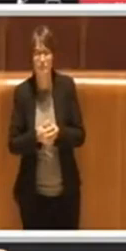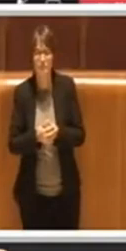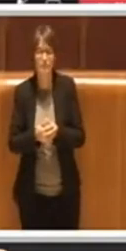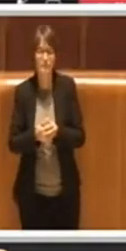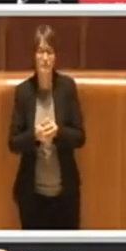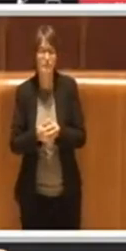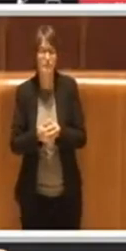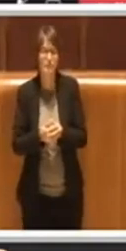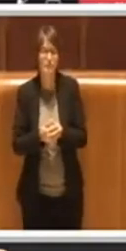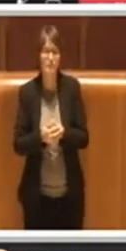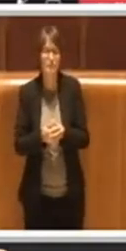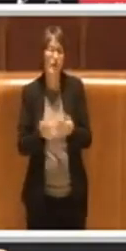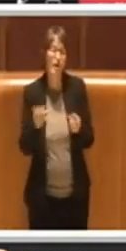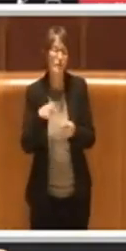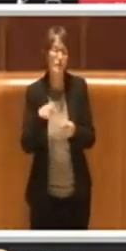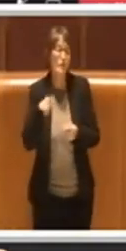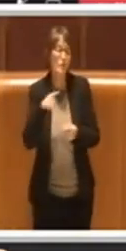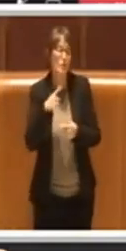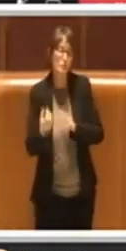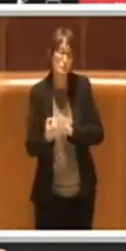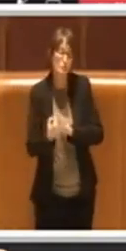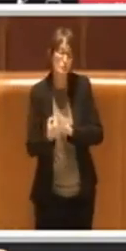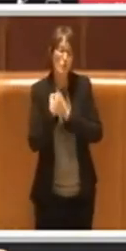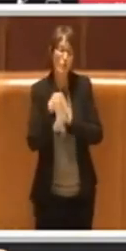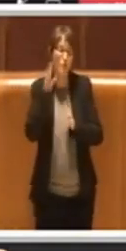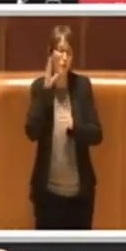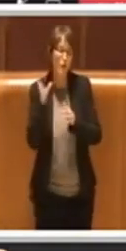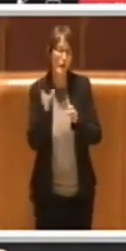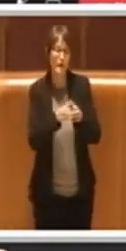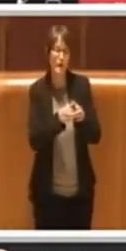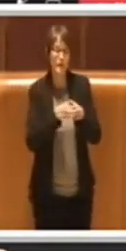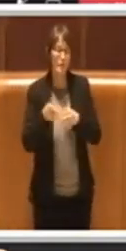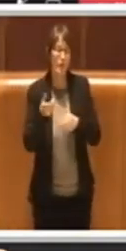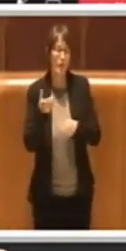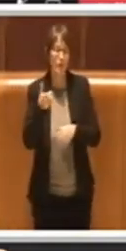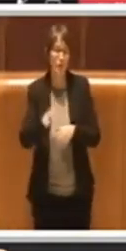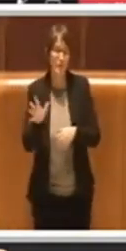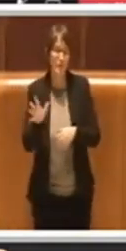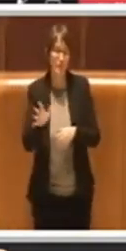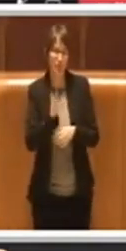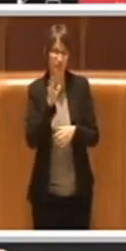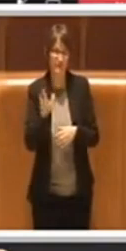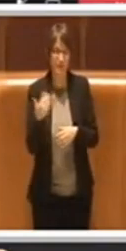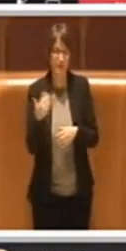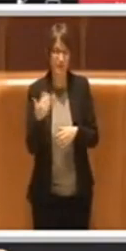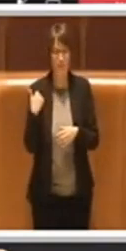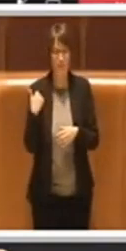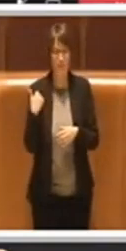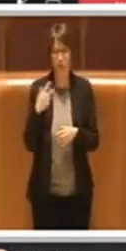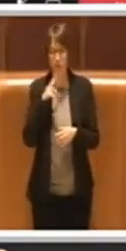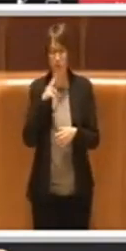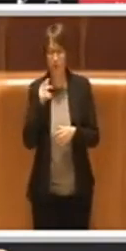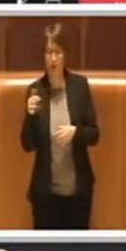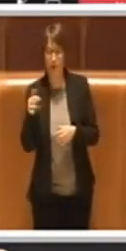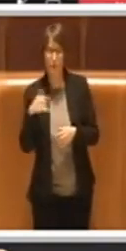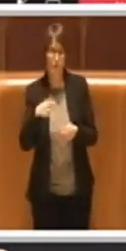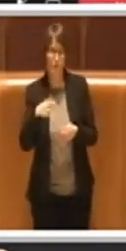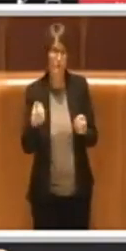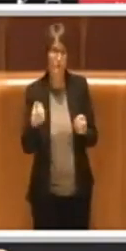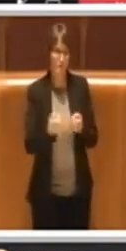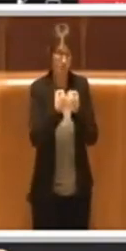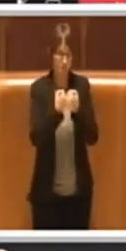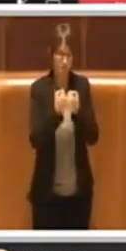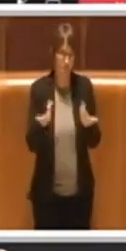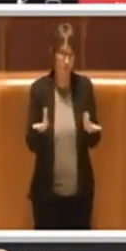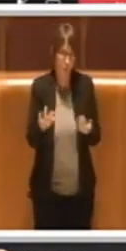da parte di tutti i capigruppo, perché in coerenza con quanto detto in procedenza trovo giusto che venga